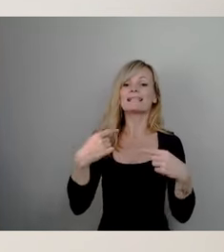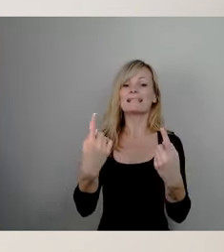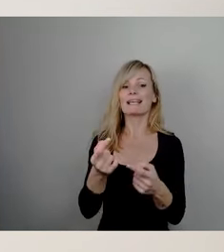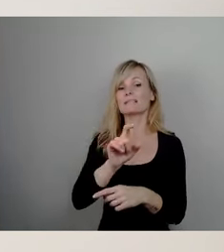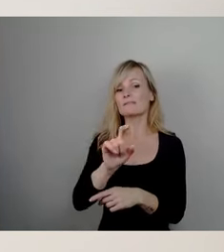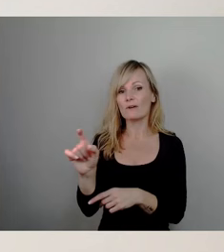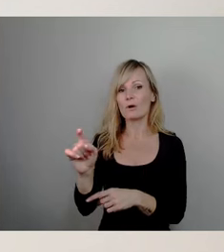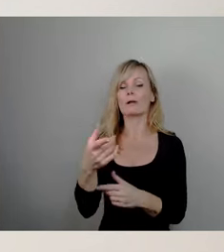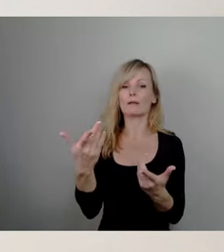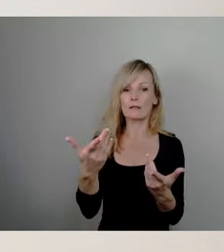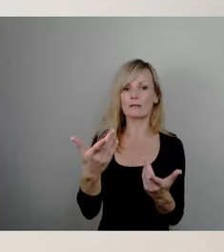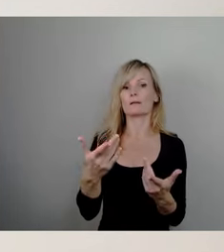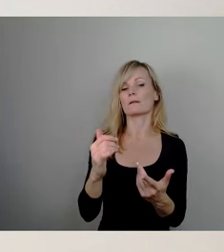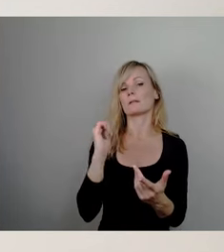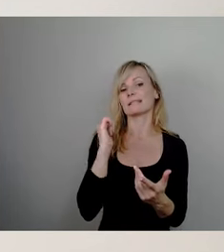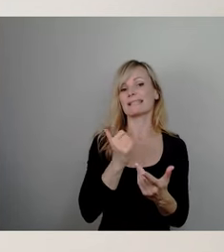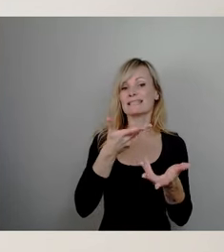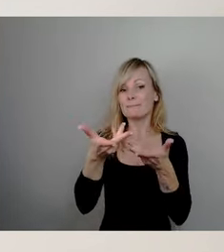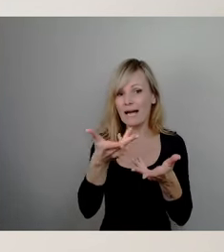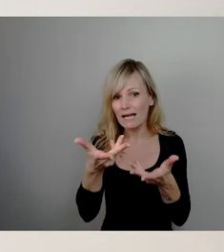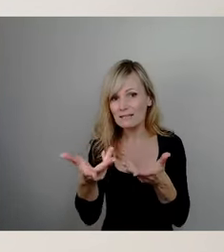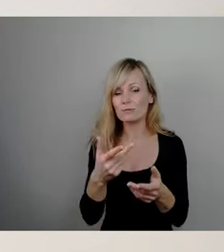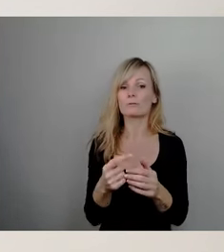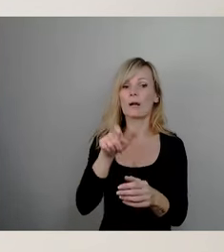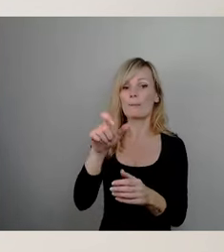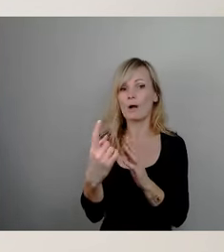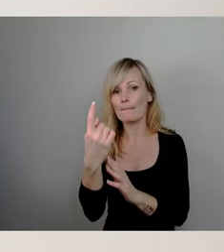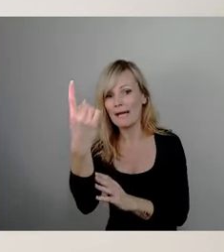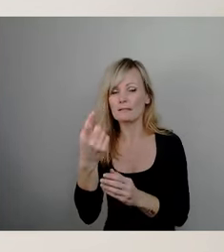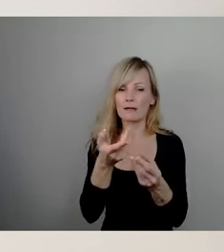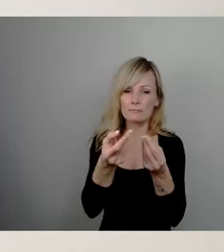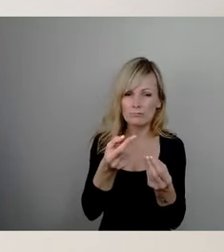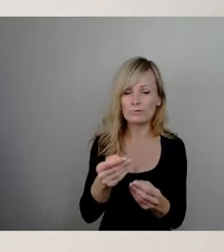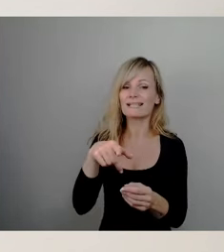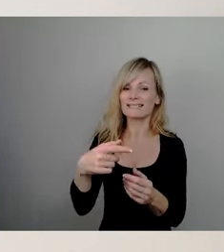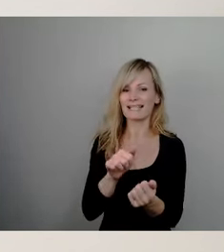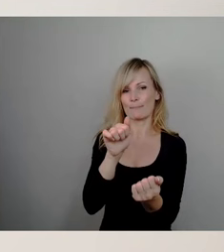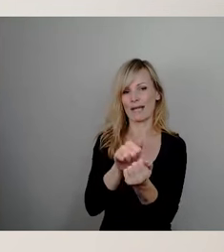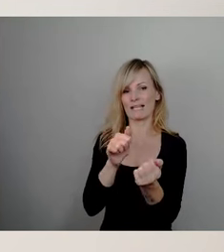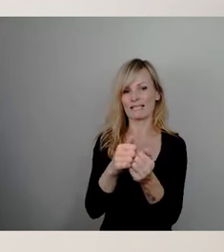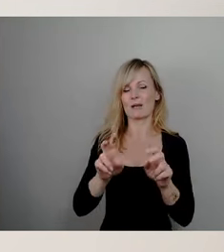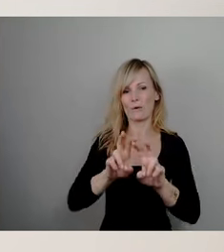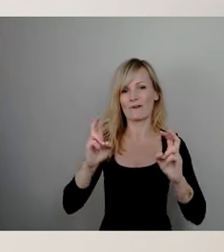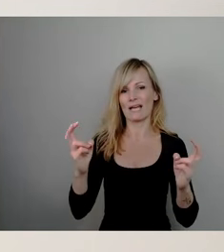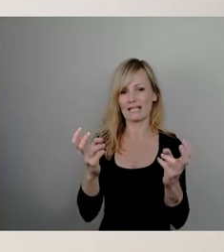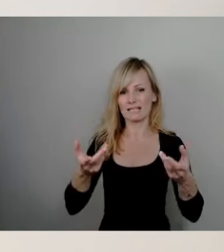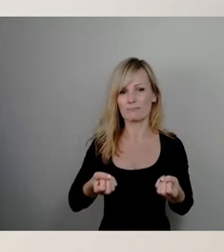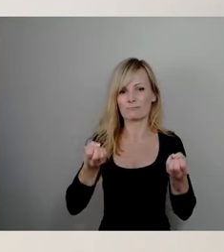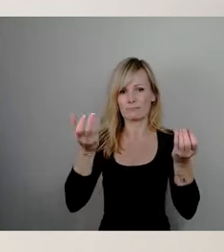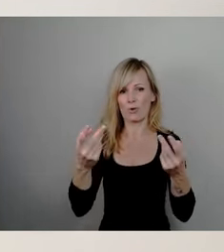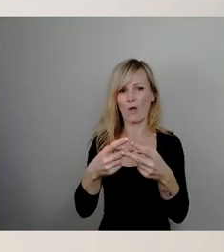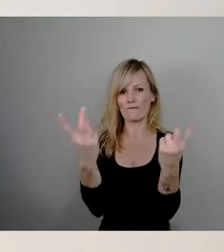Dienstberatung OB in einer Pressekonferenz der Öffentlichkeit vorgestellt. Wir haben